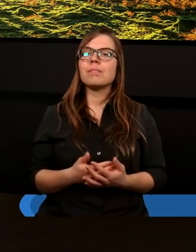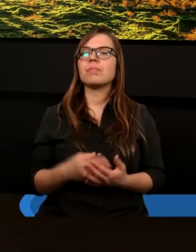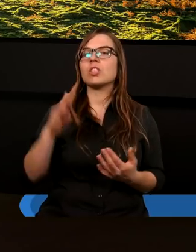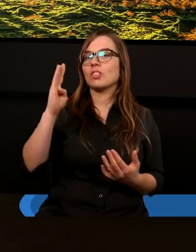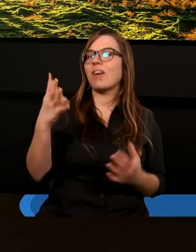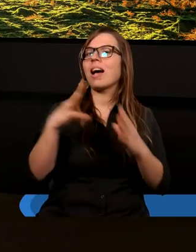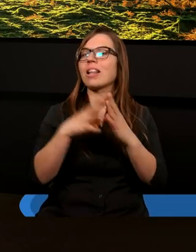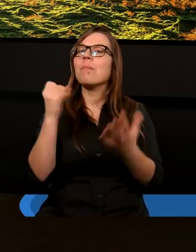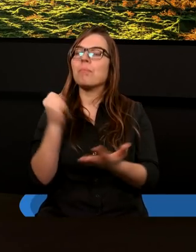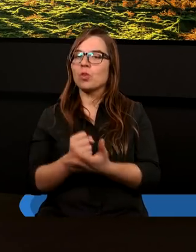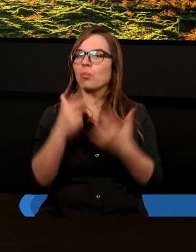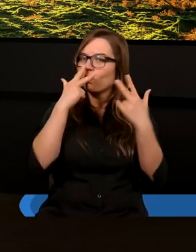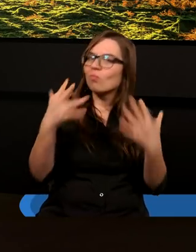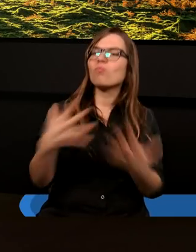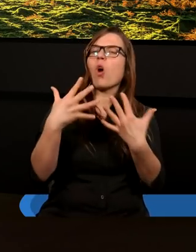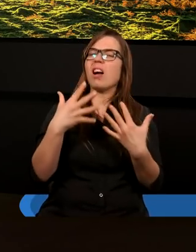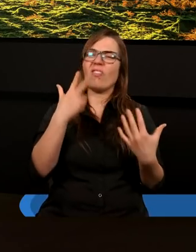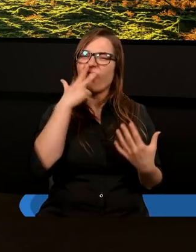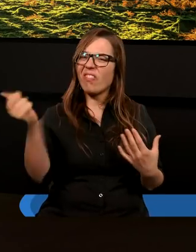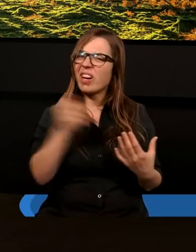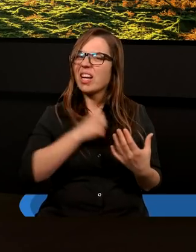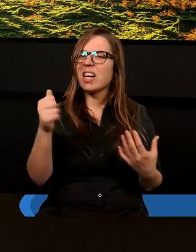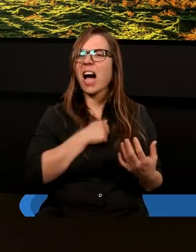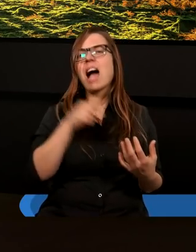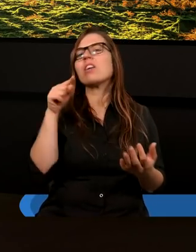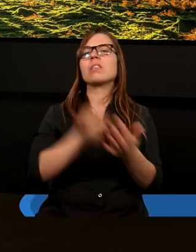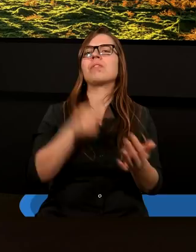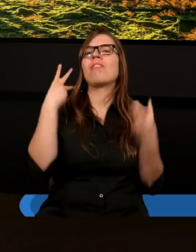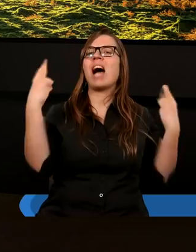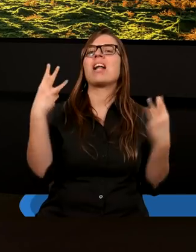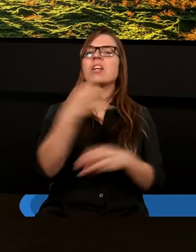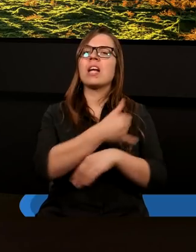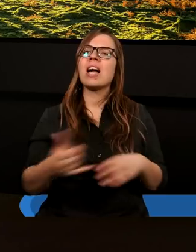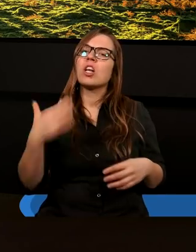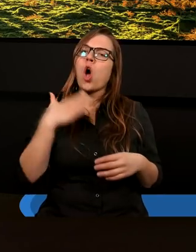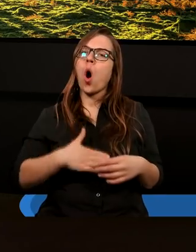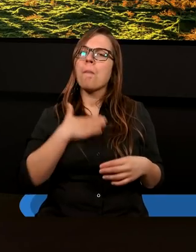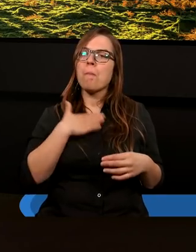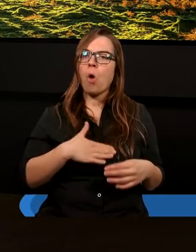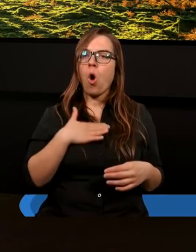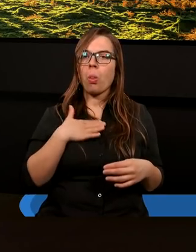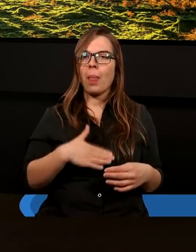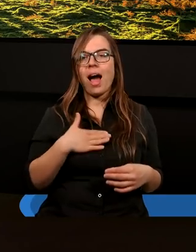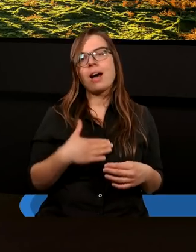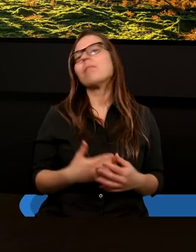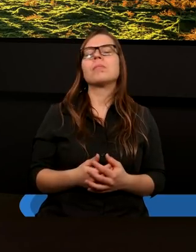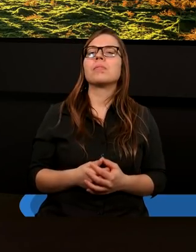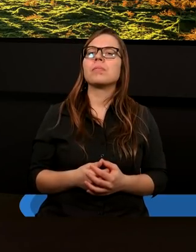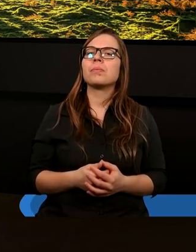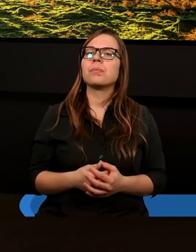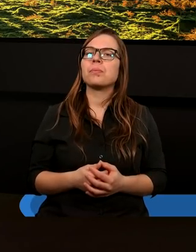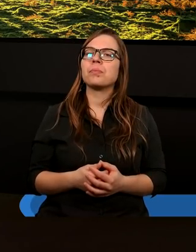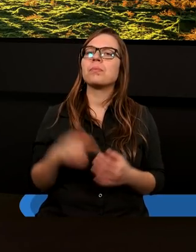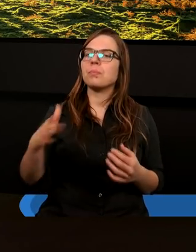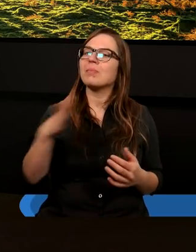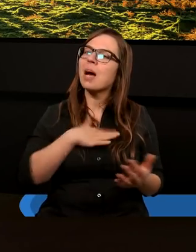Czwarte przykazanie wskazuje na ten Dzień Święty, wspominając, że Bóg sześć dni pracował, siódmego odpoczął. Skąd my